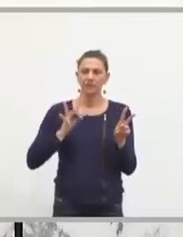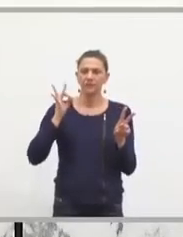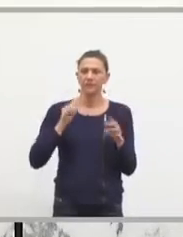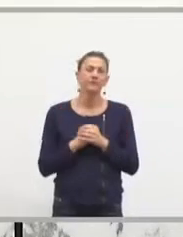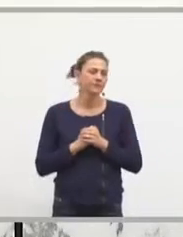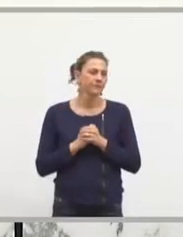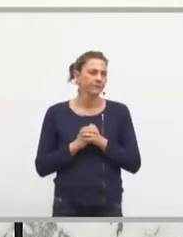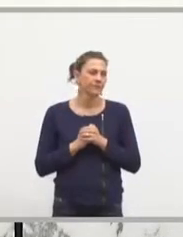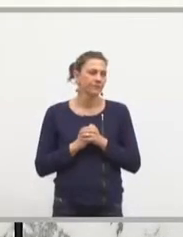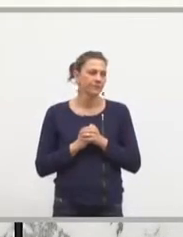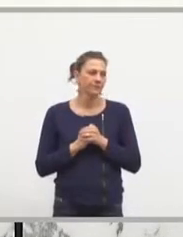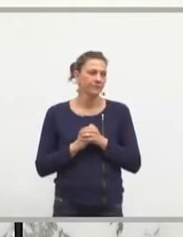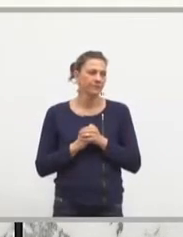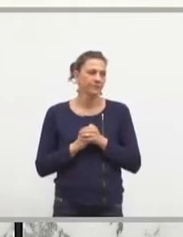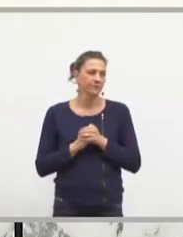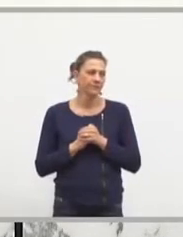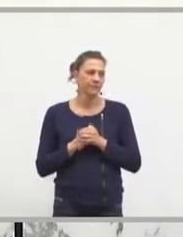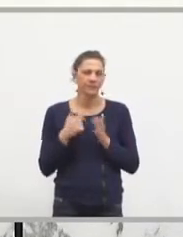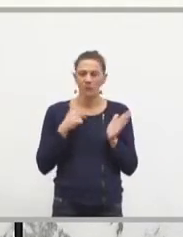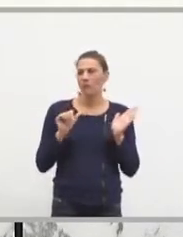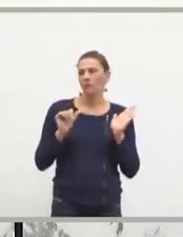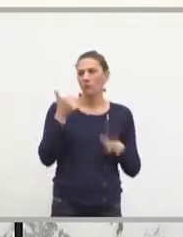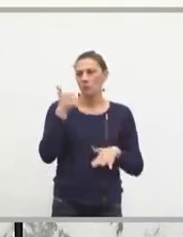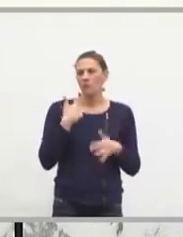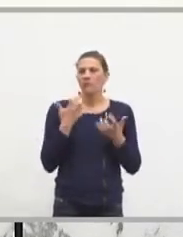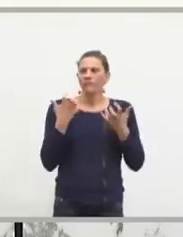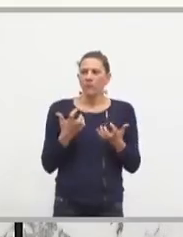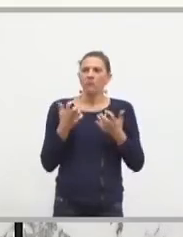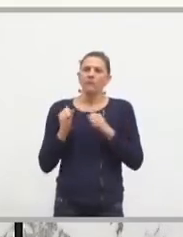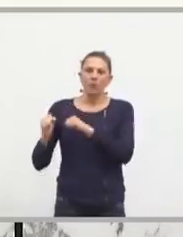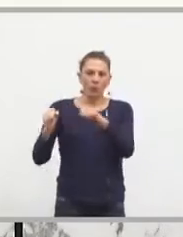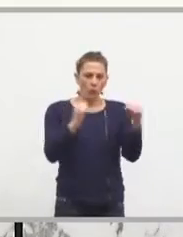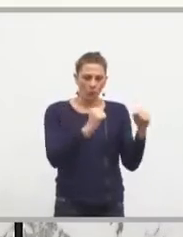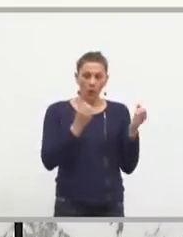D'abord, je souhaite que nous nous mettions d'accord sur les trajets.